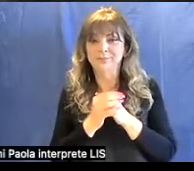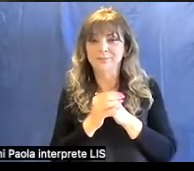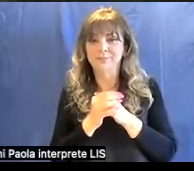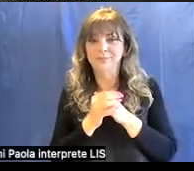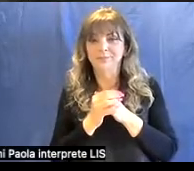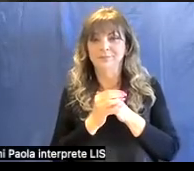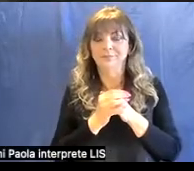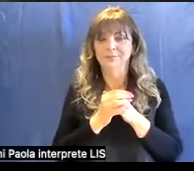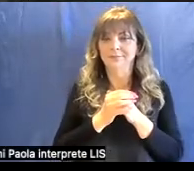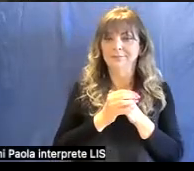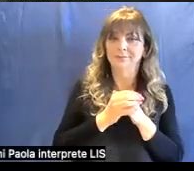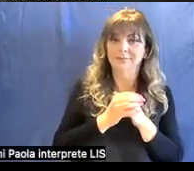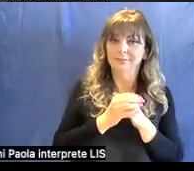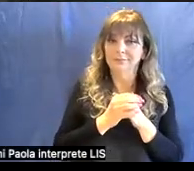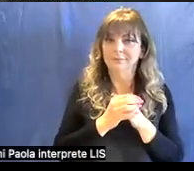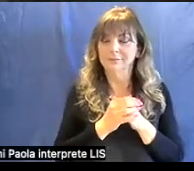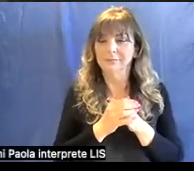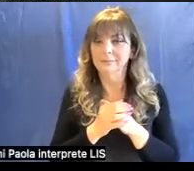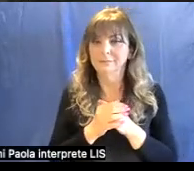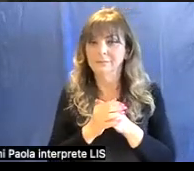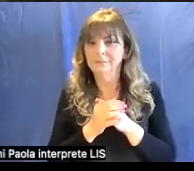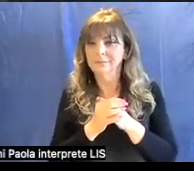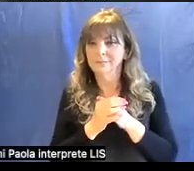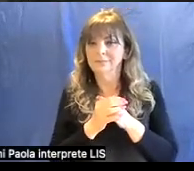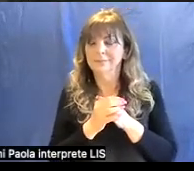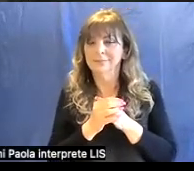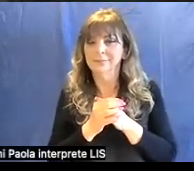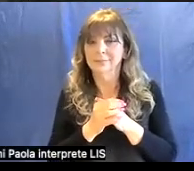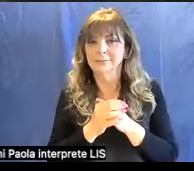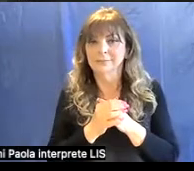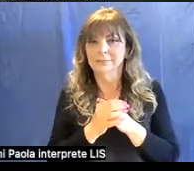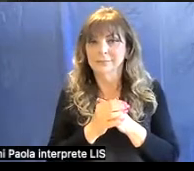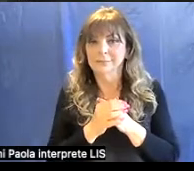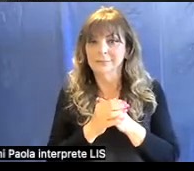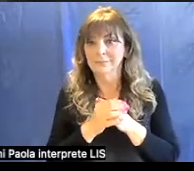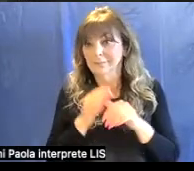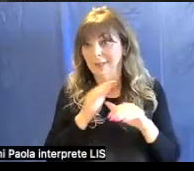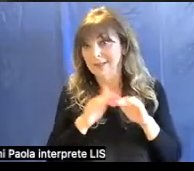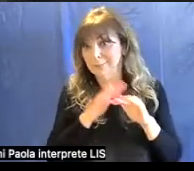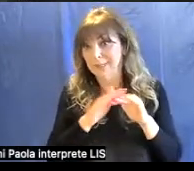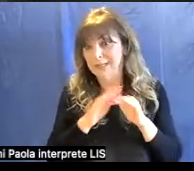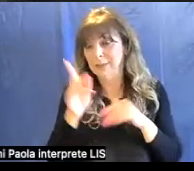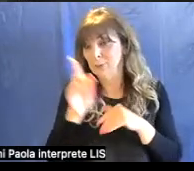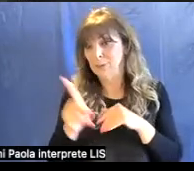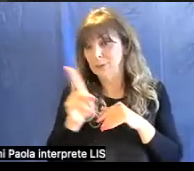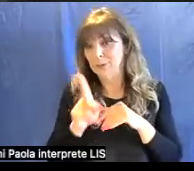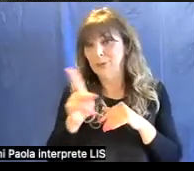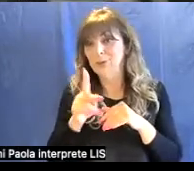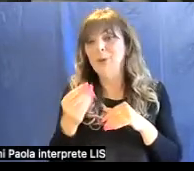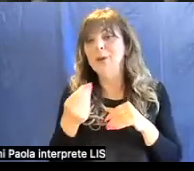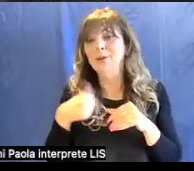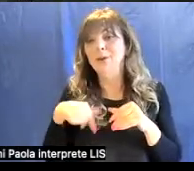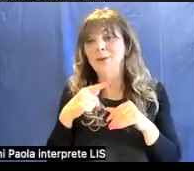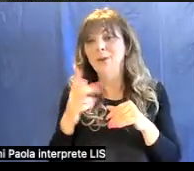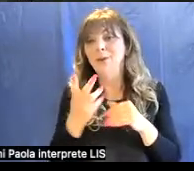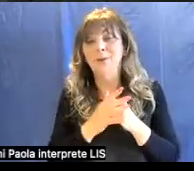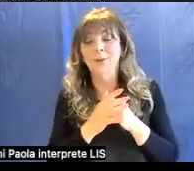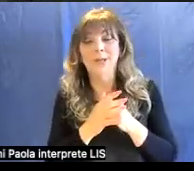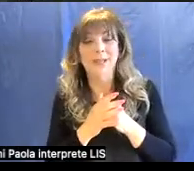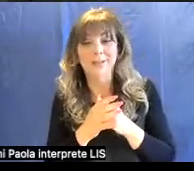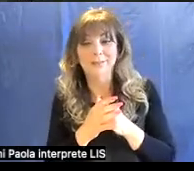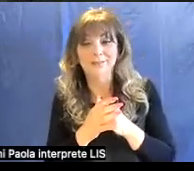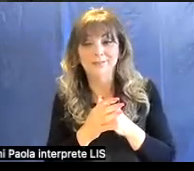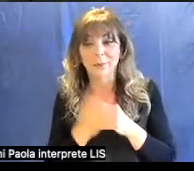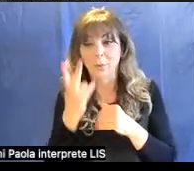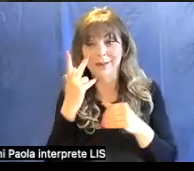Allora, come esperienza quotidiana, quando noi osserviamo per esempio la